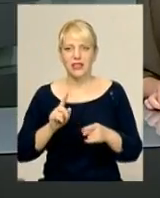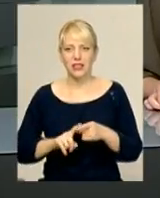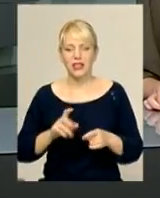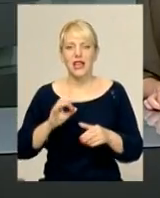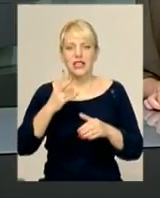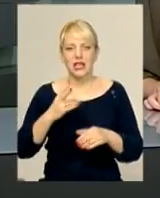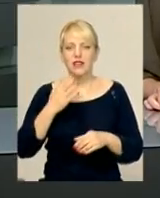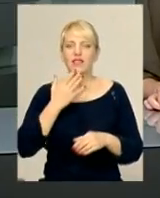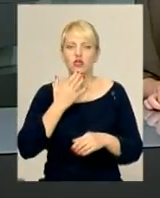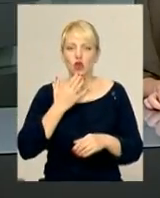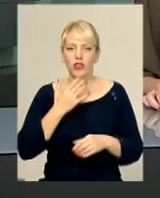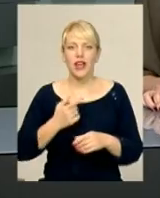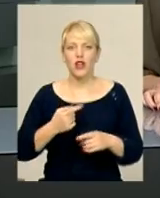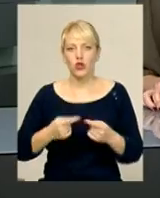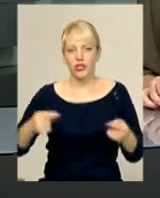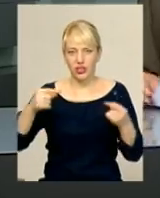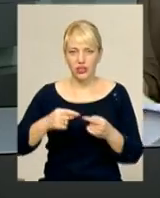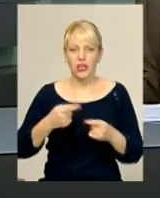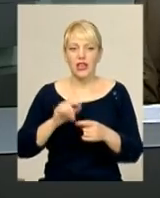ідентичності, гідності та справедливості.